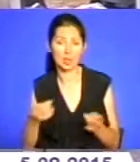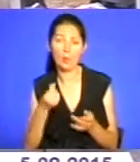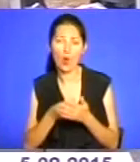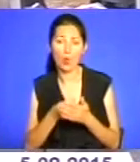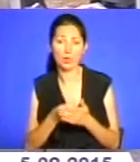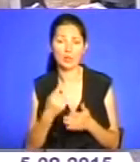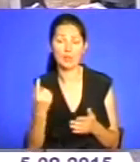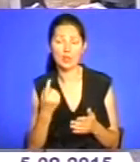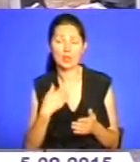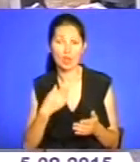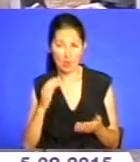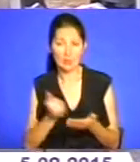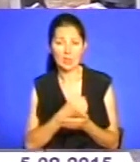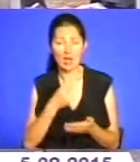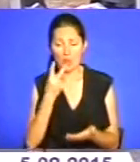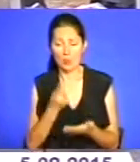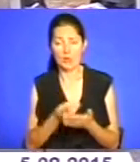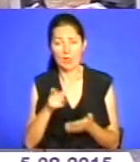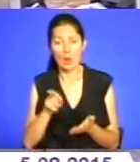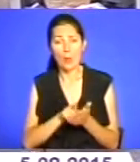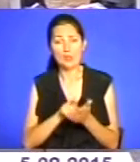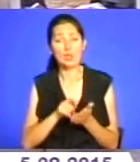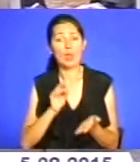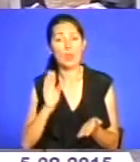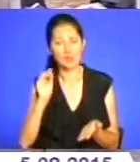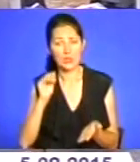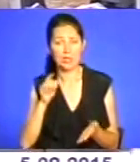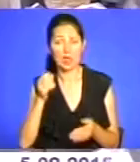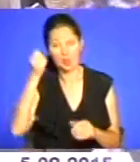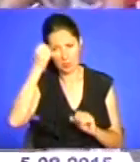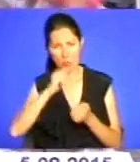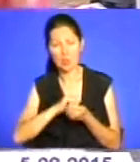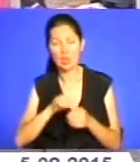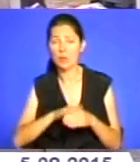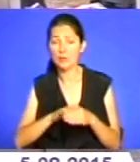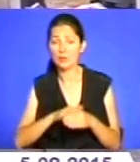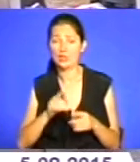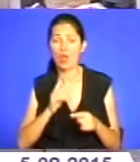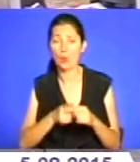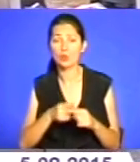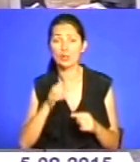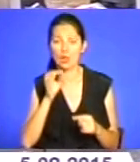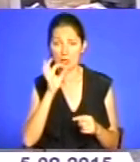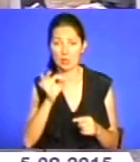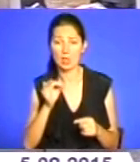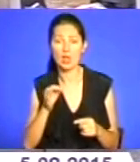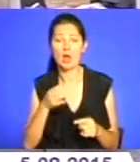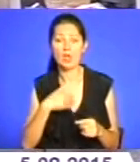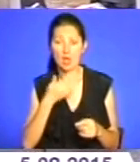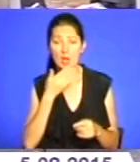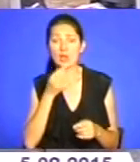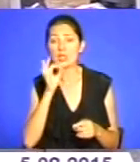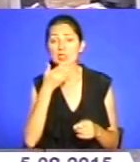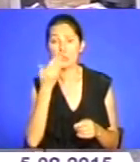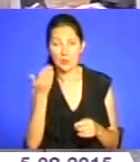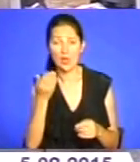Єдине, що я постигла подивитися в її пенсійне посвідчення, запам'ятала прізвище, плюс вона мені наголосила, бо я запитувала ім'я загиблого сина.